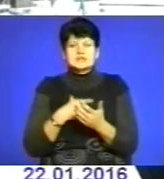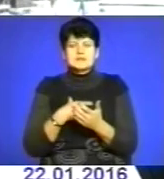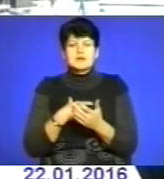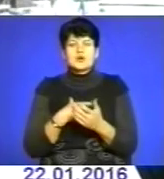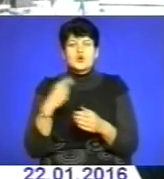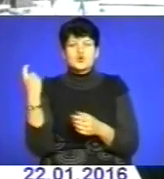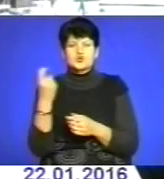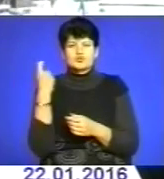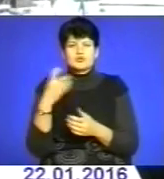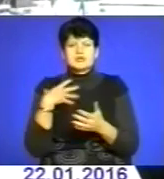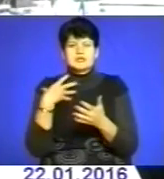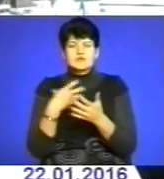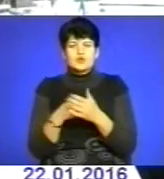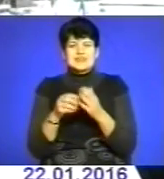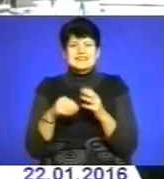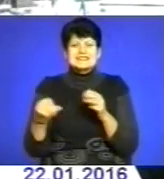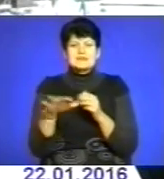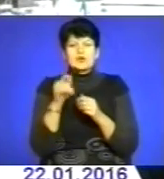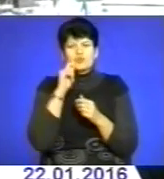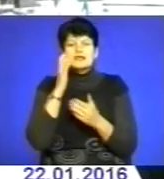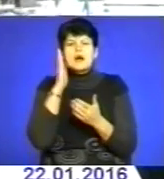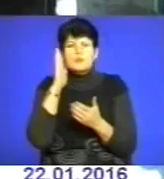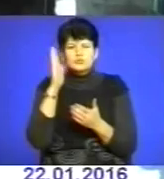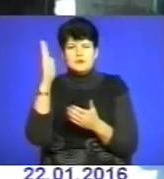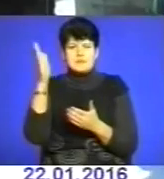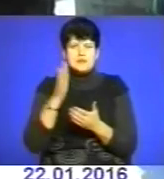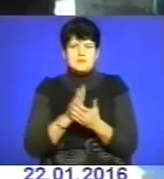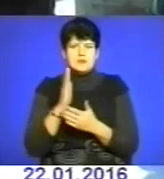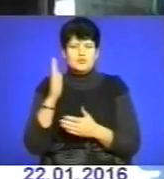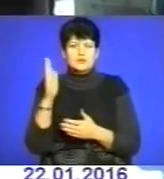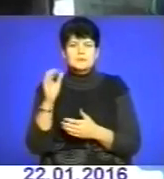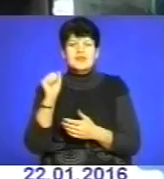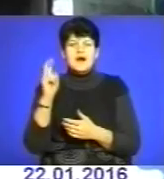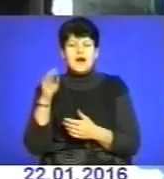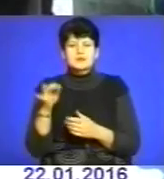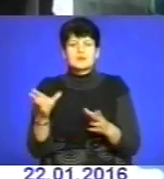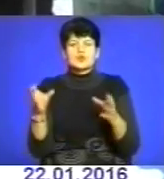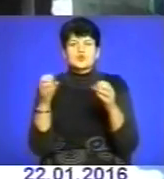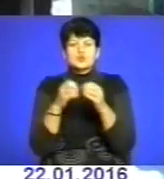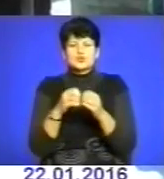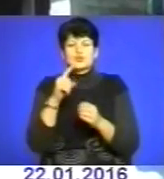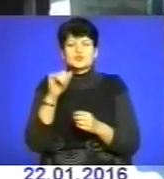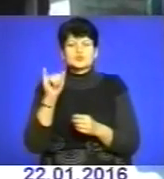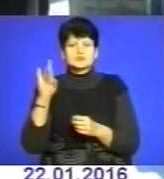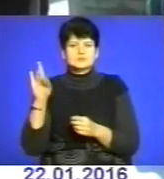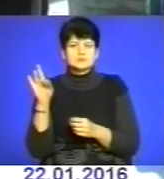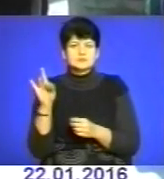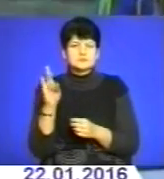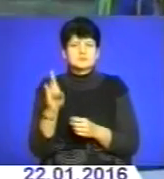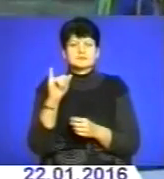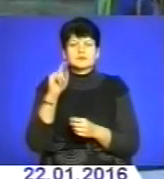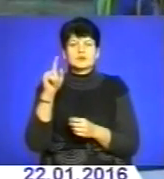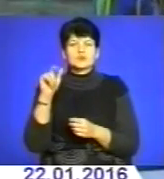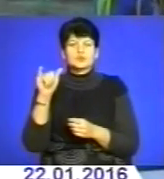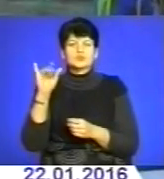Богом даній землі. І саме завдяки їм Україна буде мати майбутнє. Акт про злуку Української Народної Республіки і Західноукраїнської Народної Республіки,